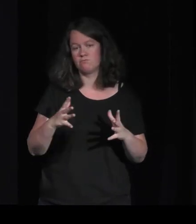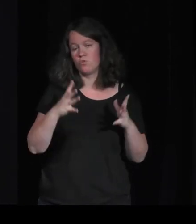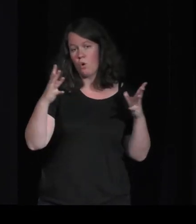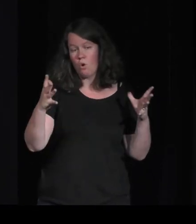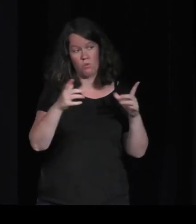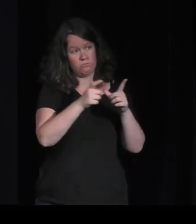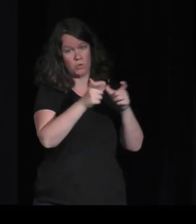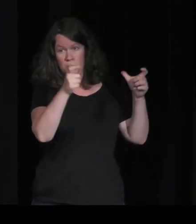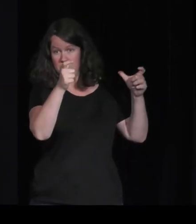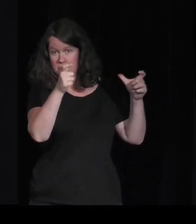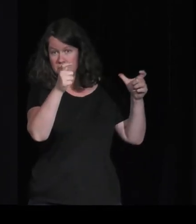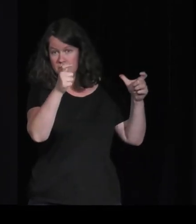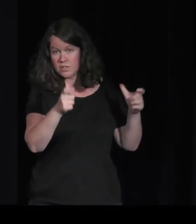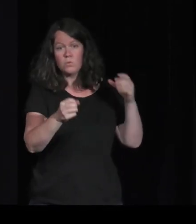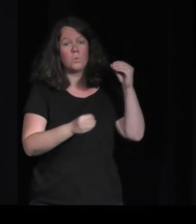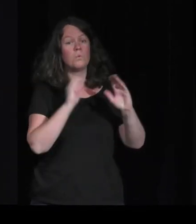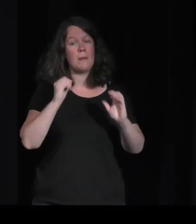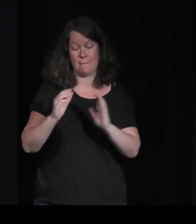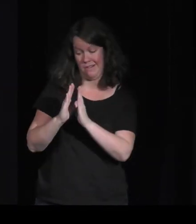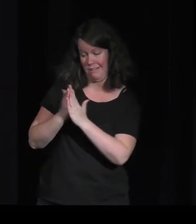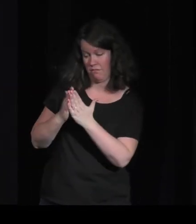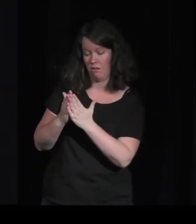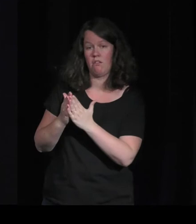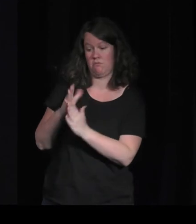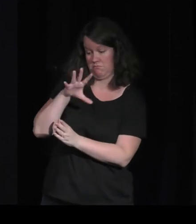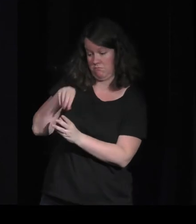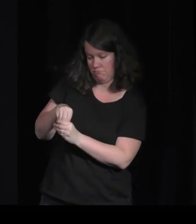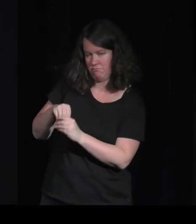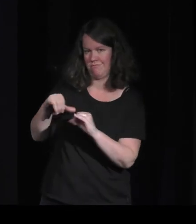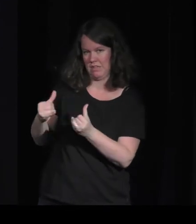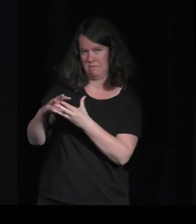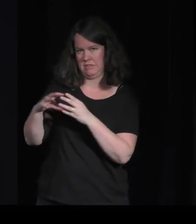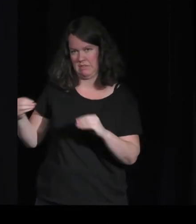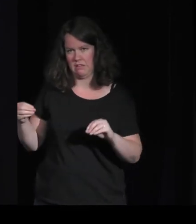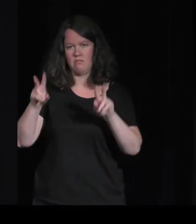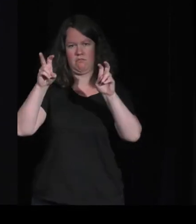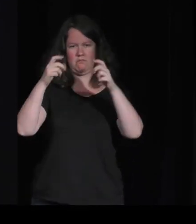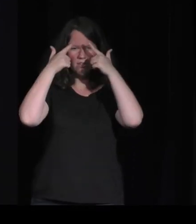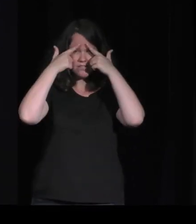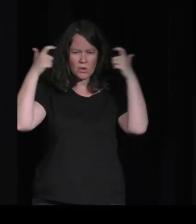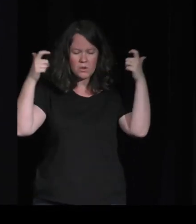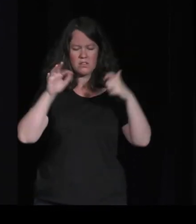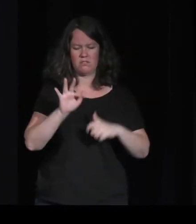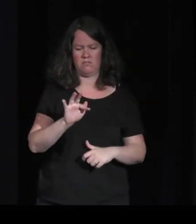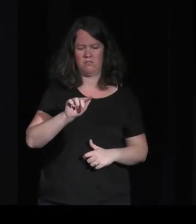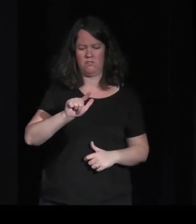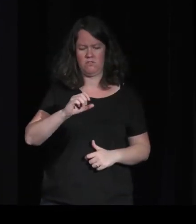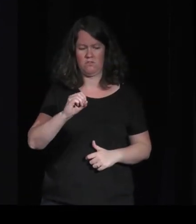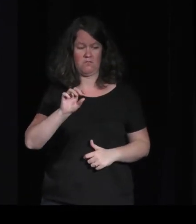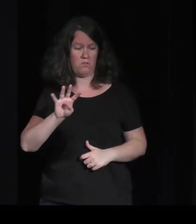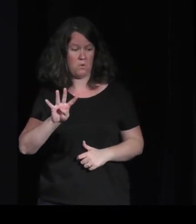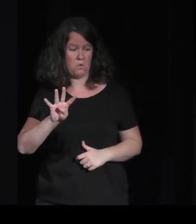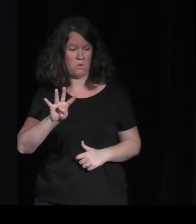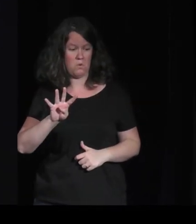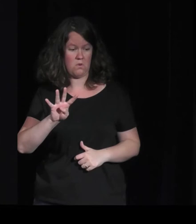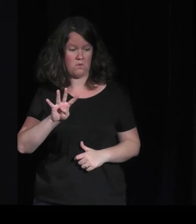ou ne serait-ce que dans les bouquins de game design, le succès de la théorie de l'expérience optimale, la théorie du flow, je n'arrive